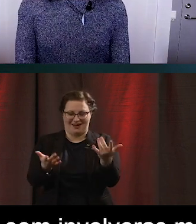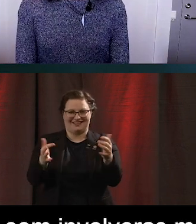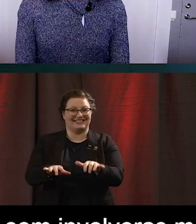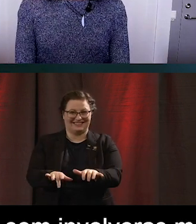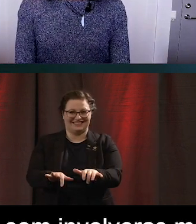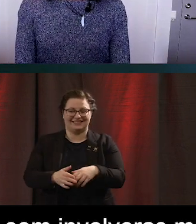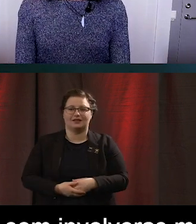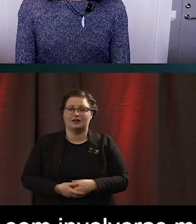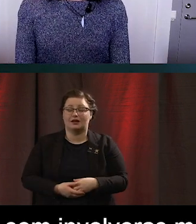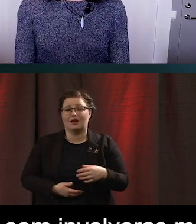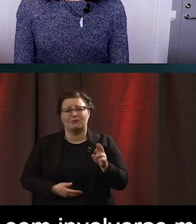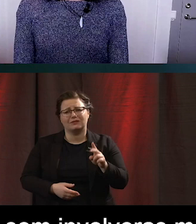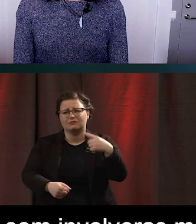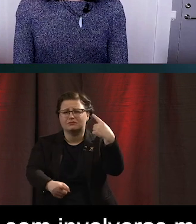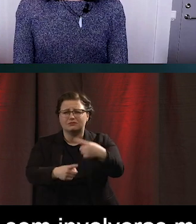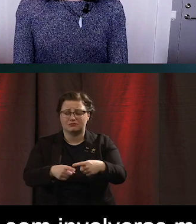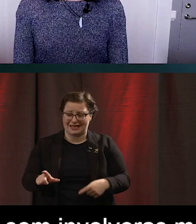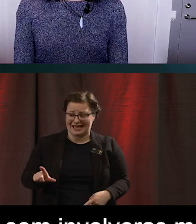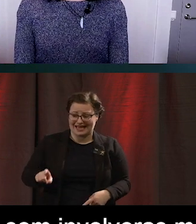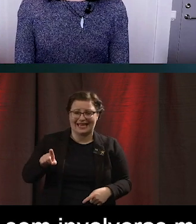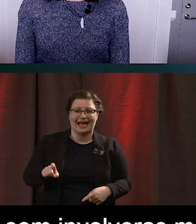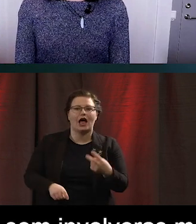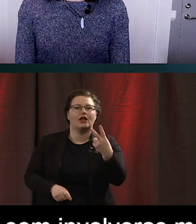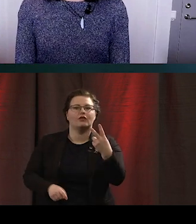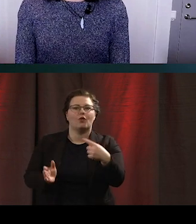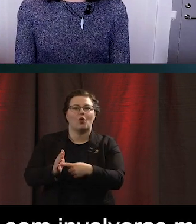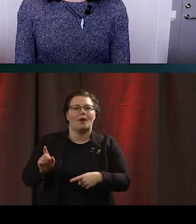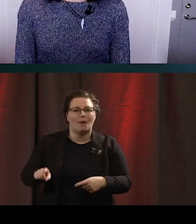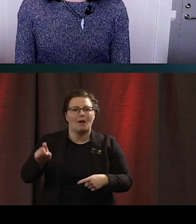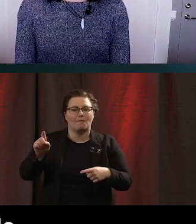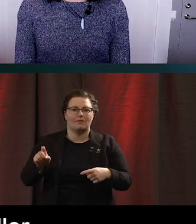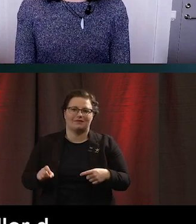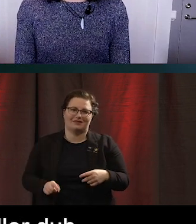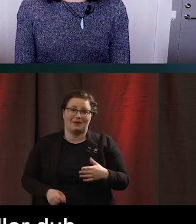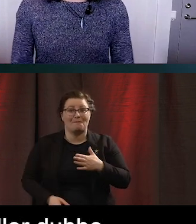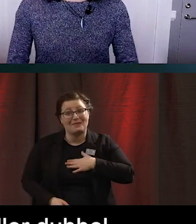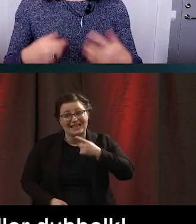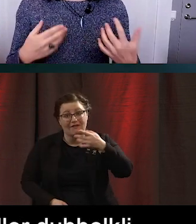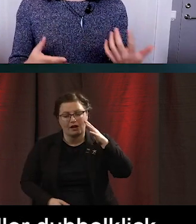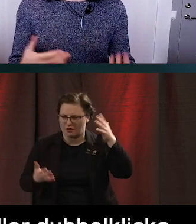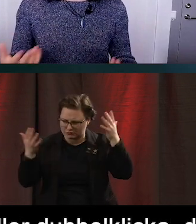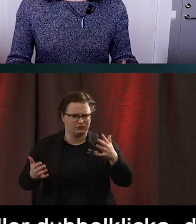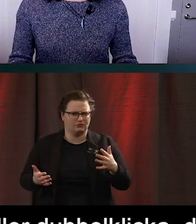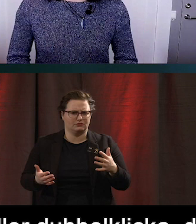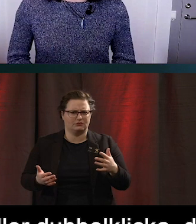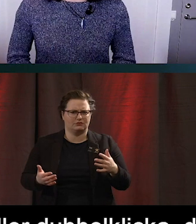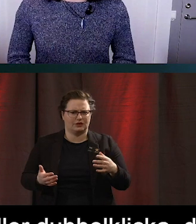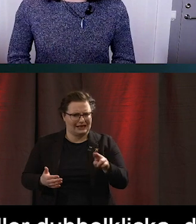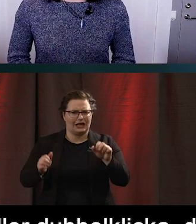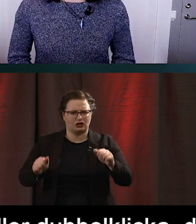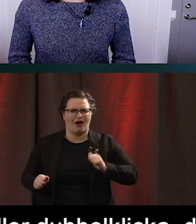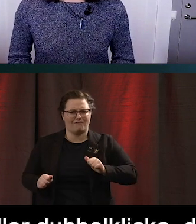Bara en sån enkel sak som att klicka eller dubbelklicka har många gånger förvirrat mina föräldrar när de ska navigera i olika